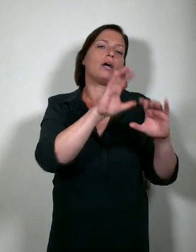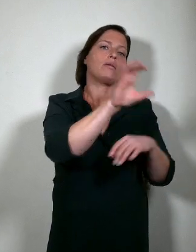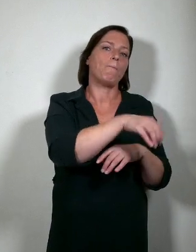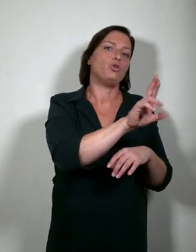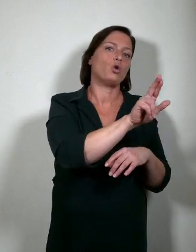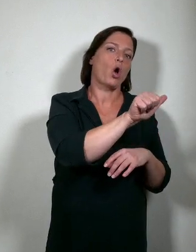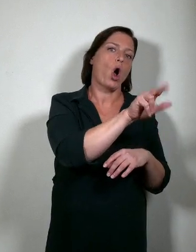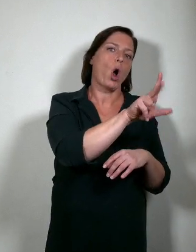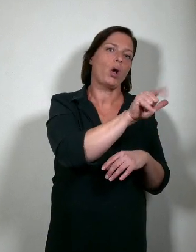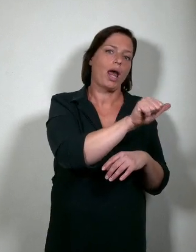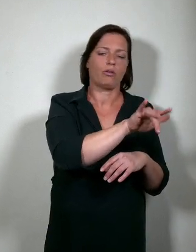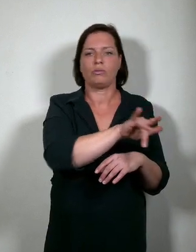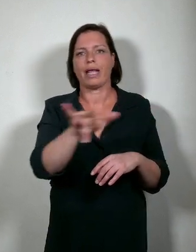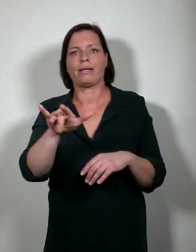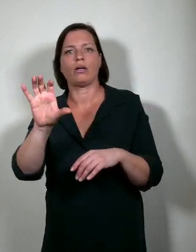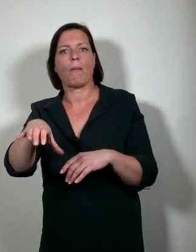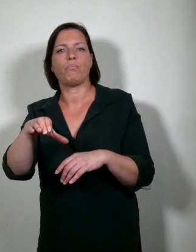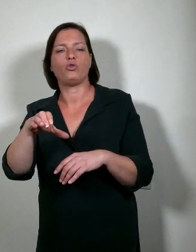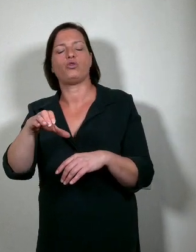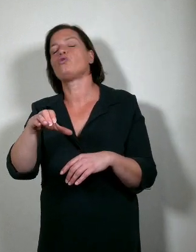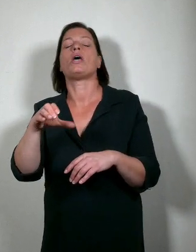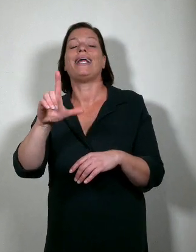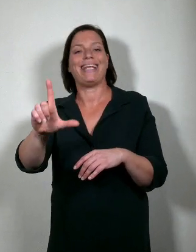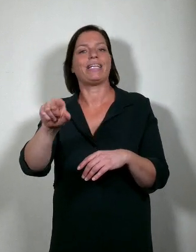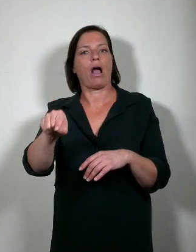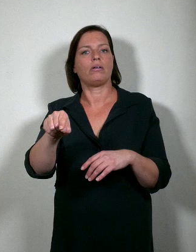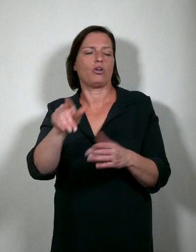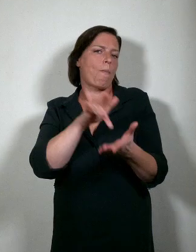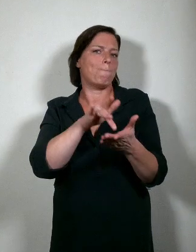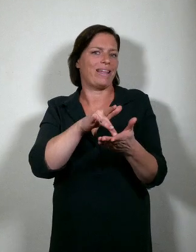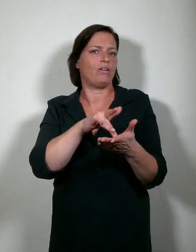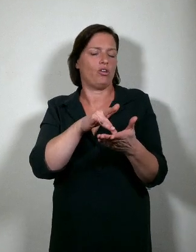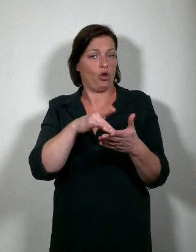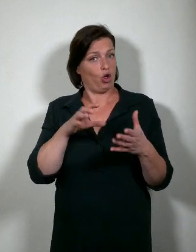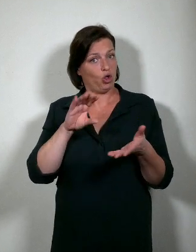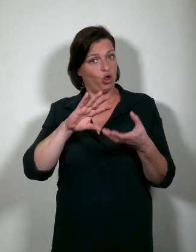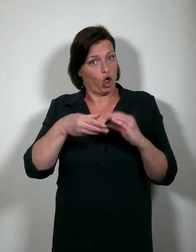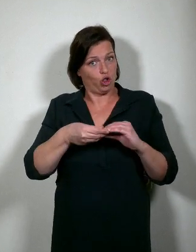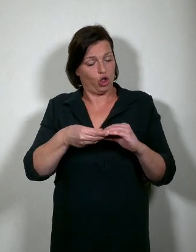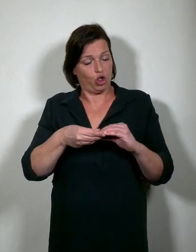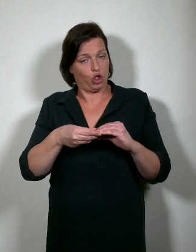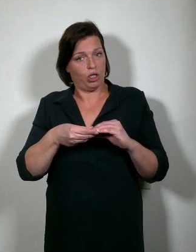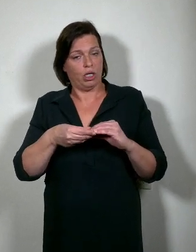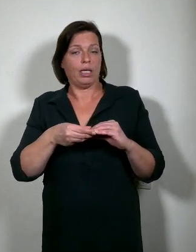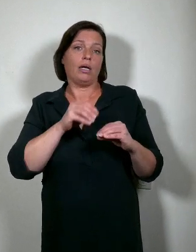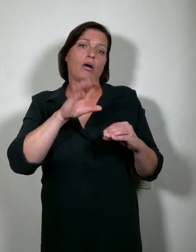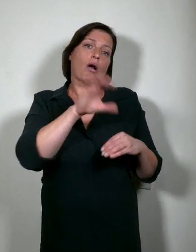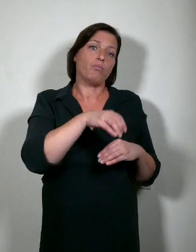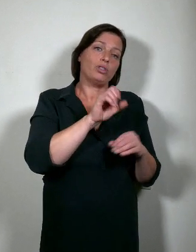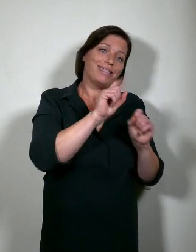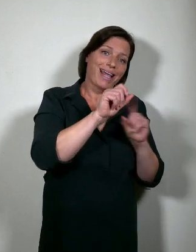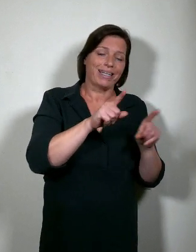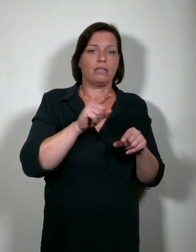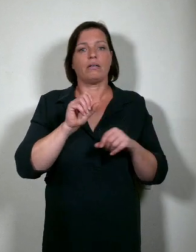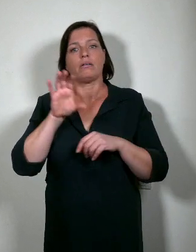tot aan de campus Ledegang. Een middencluster tussen het centrum en de stadsrand die dan de campus Sterre, campus Heijmans